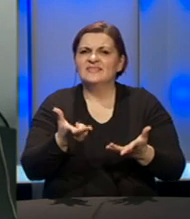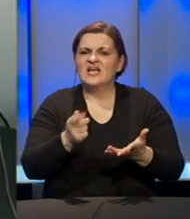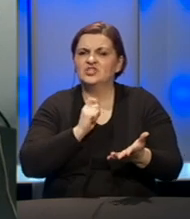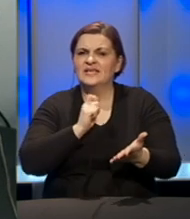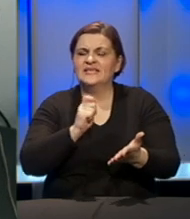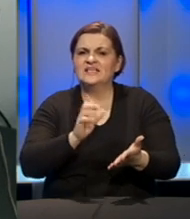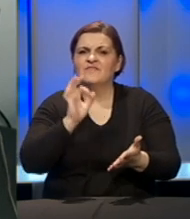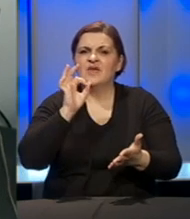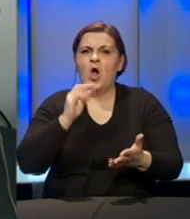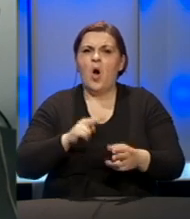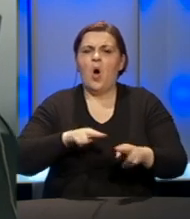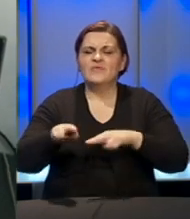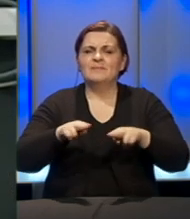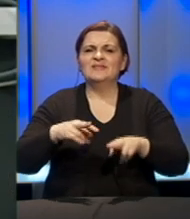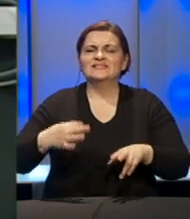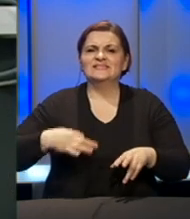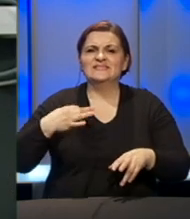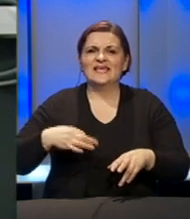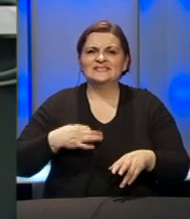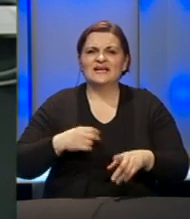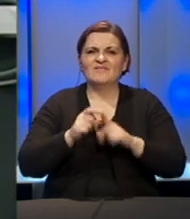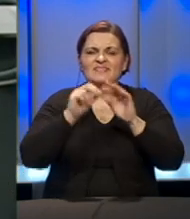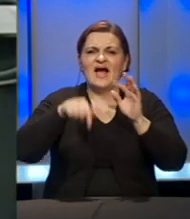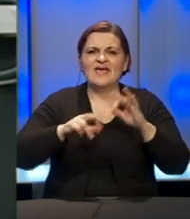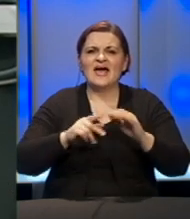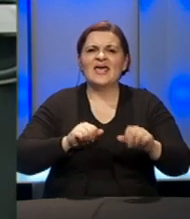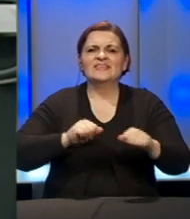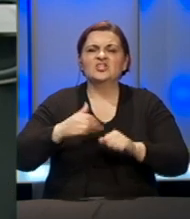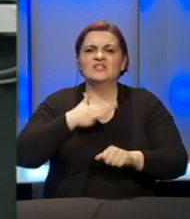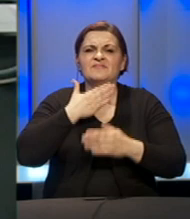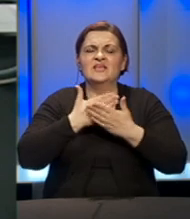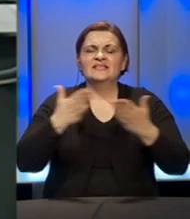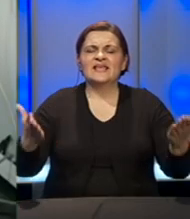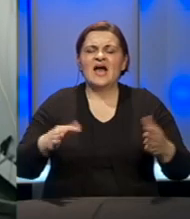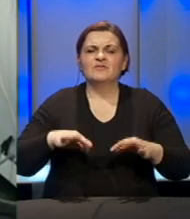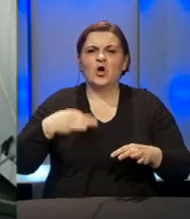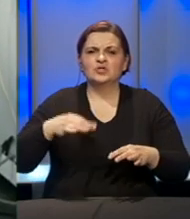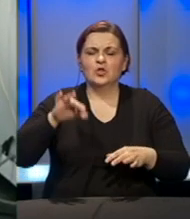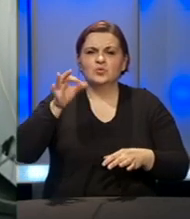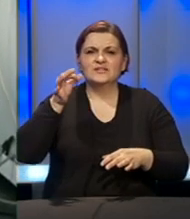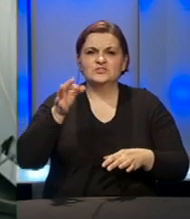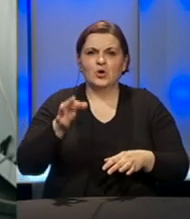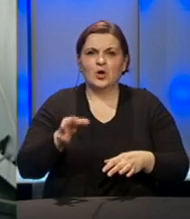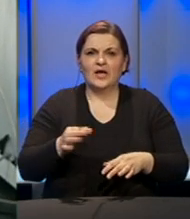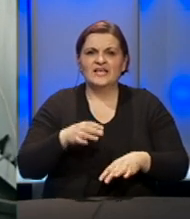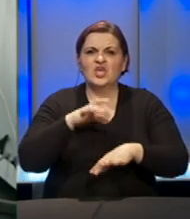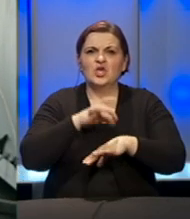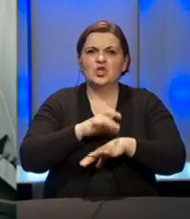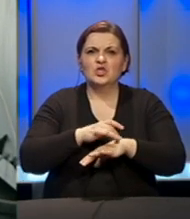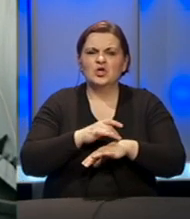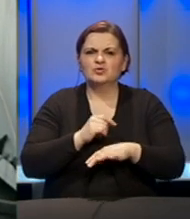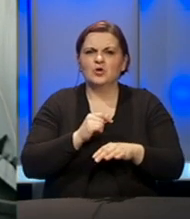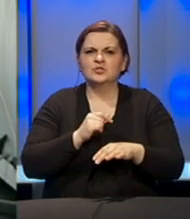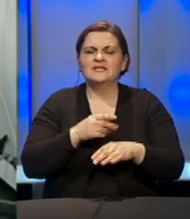od restorne ministriše zdravlja Dajne Čolići, direktorice Zavoda za javno zdravstvo Tuzlanskog kantona, doktorice Majde